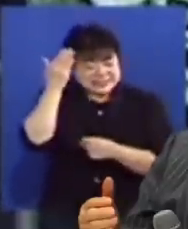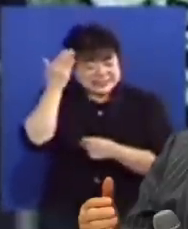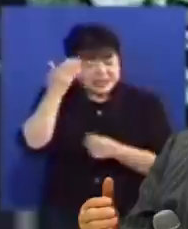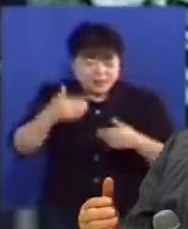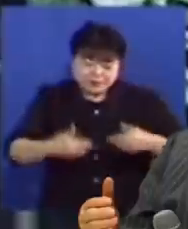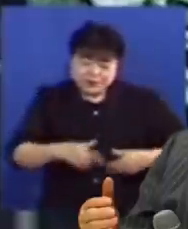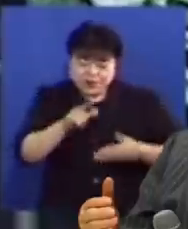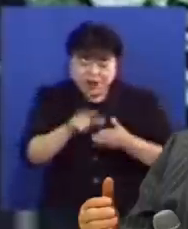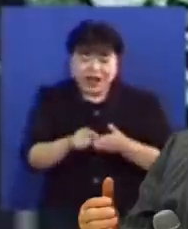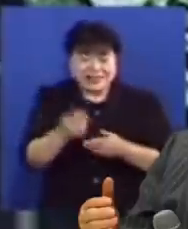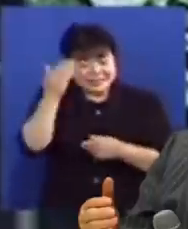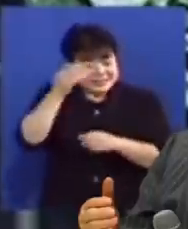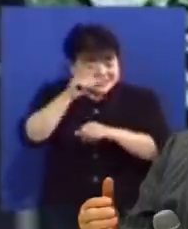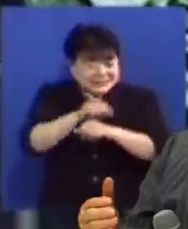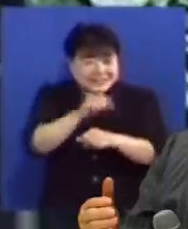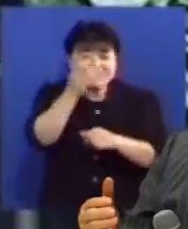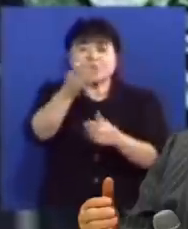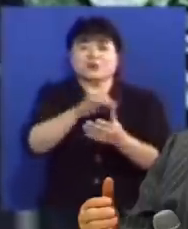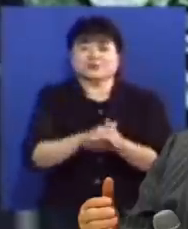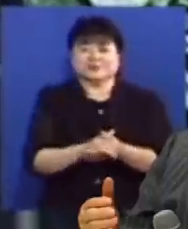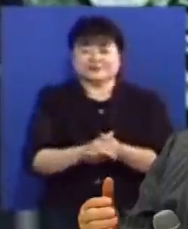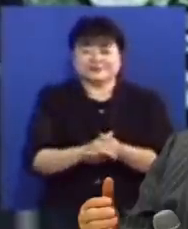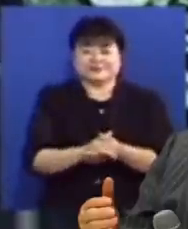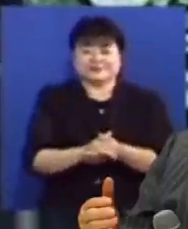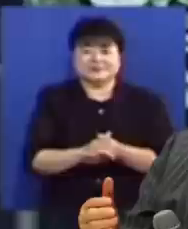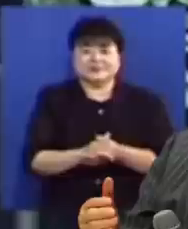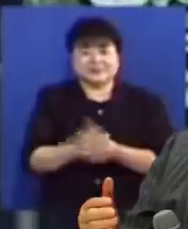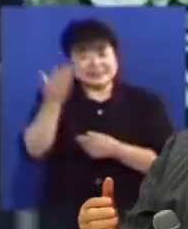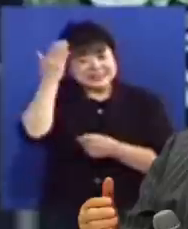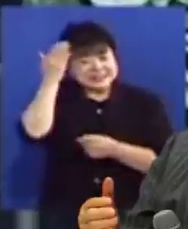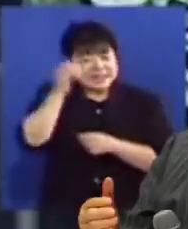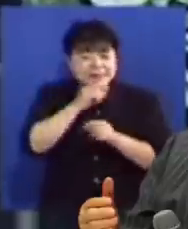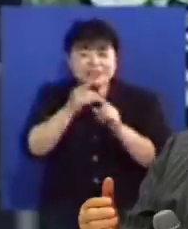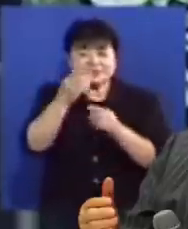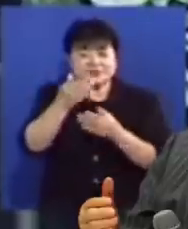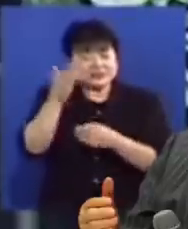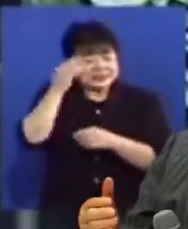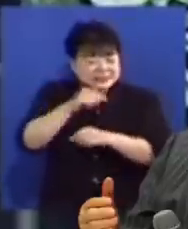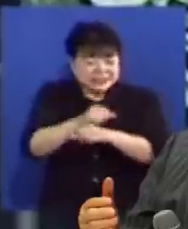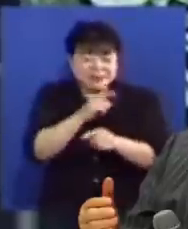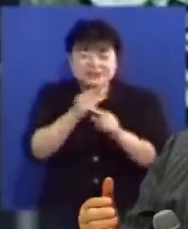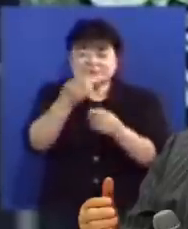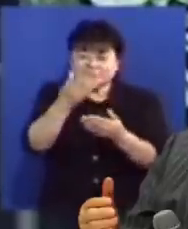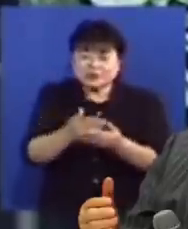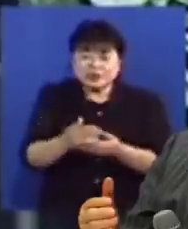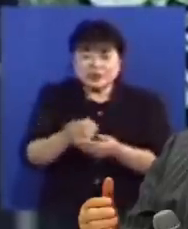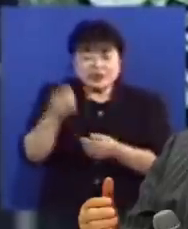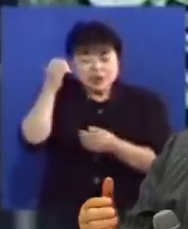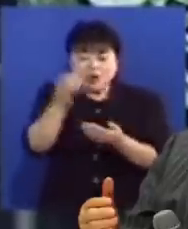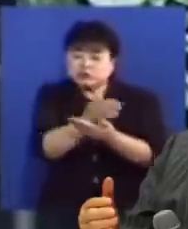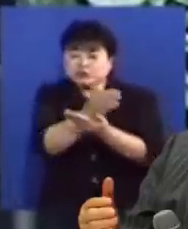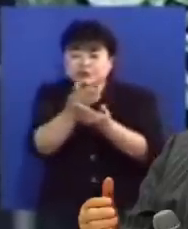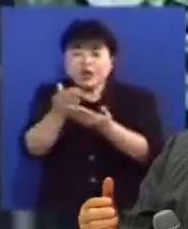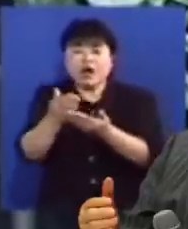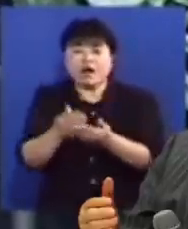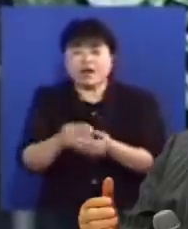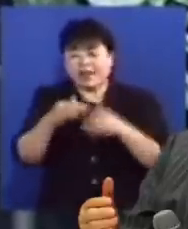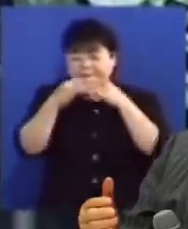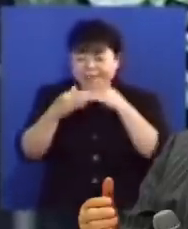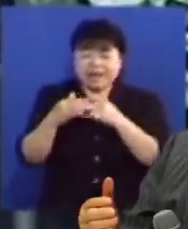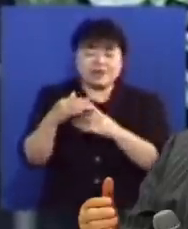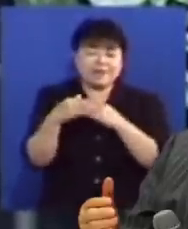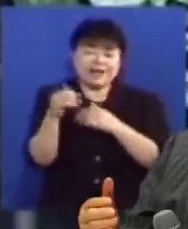필요할 때에 고만한 지혜를 주시는 것이기 때문에 지혜의 말씀의 은사 지식의 말씀의 은사 영문별의 은사 방언은사